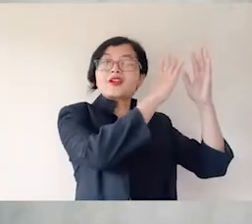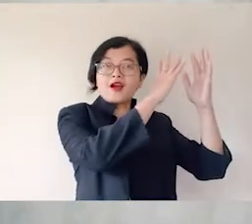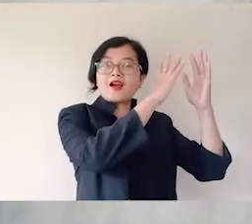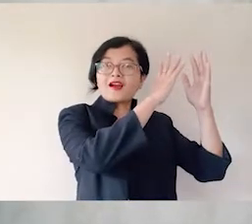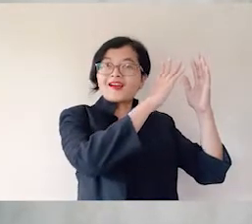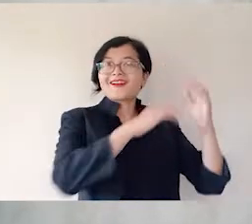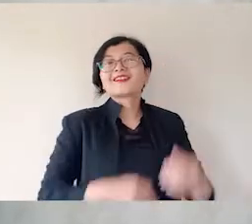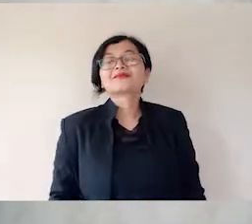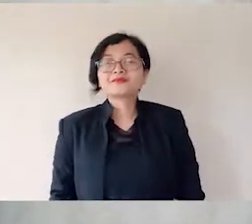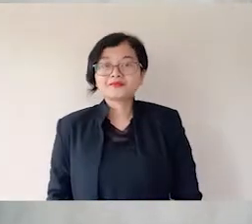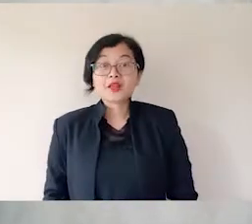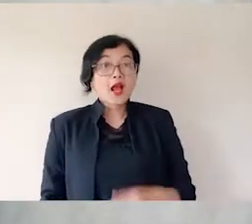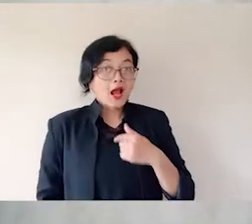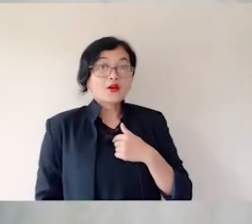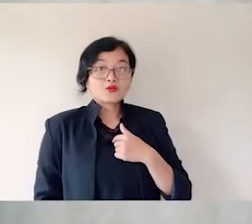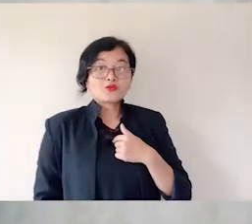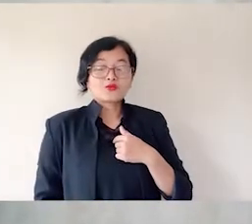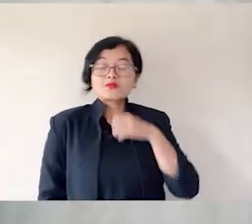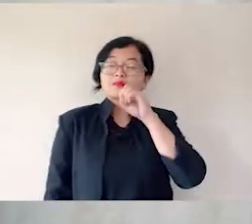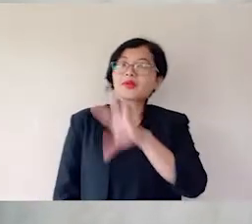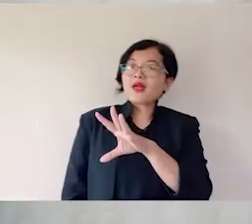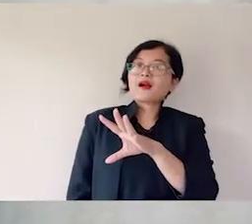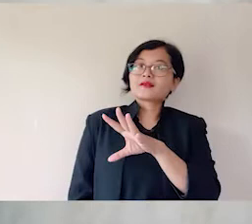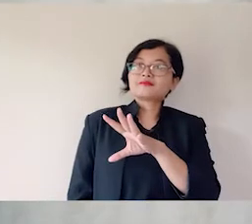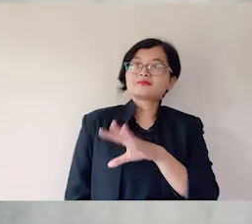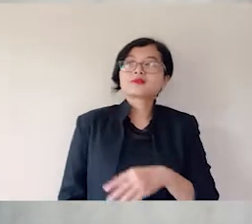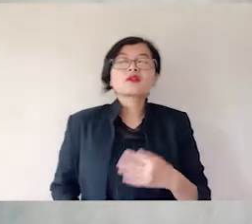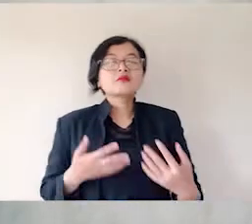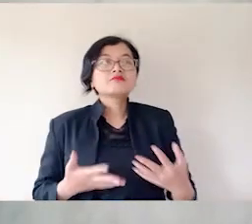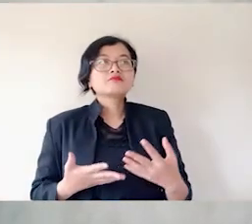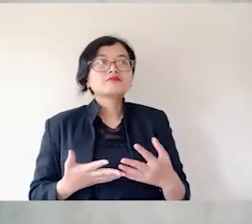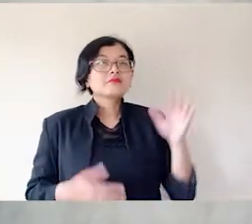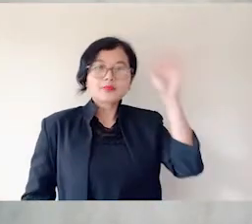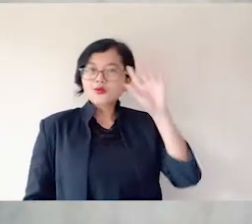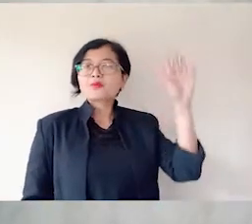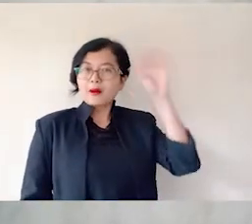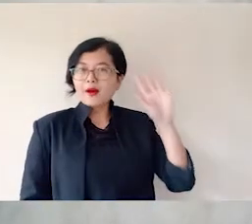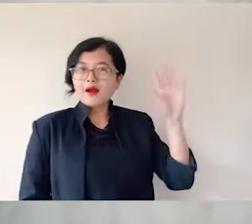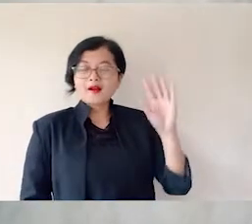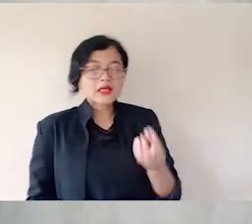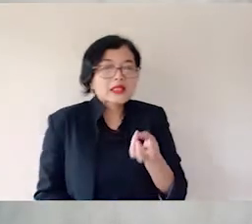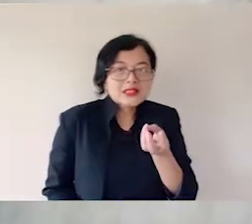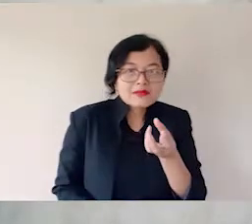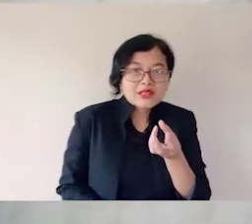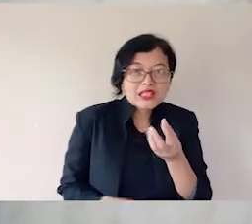anak manusia dimuliakan. Aku berkata kepadamu, sesungguhnya jikalau biji gandum tidak jatuh ke dalam